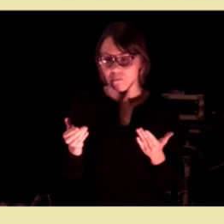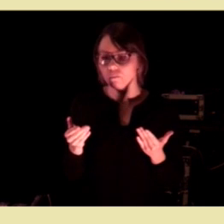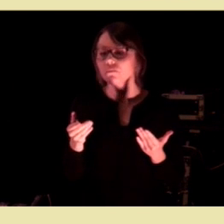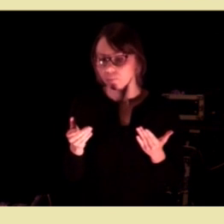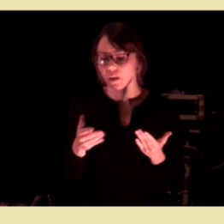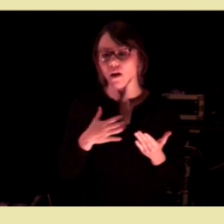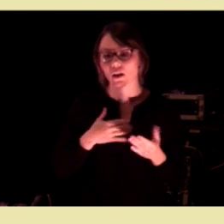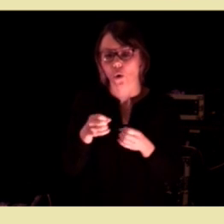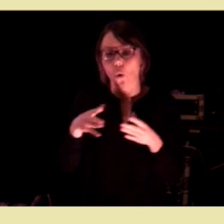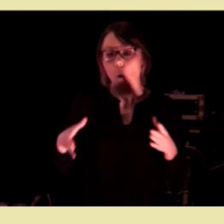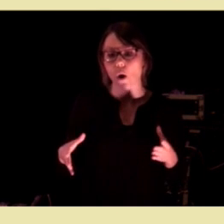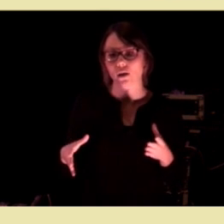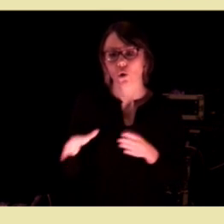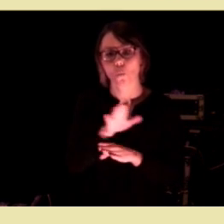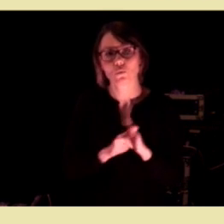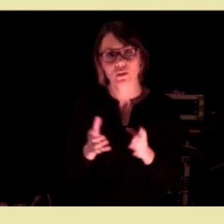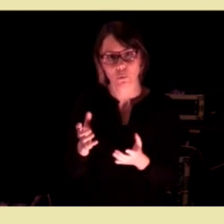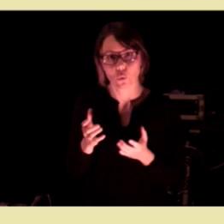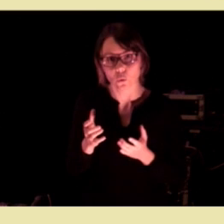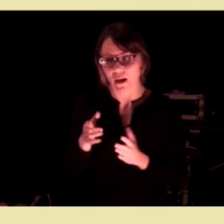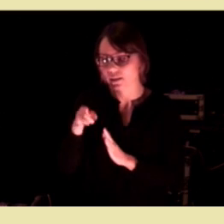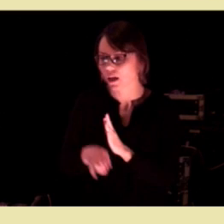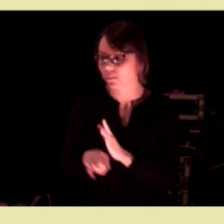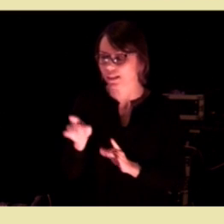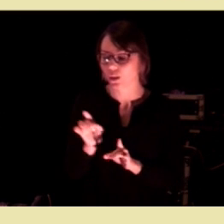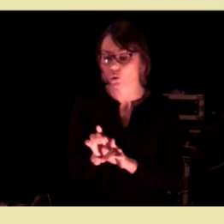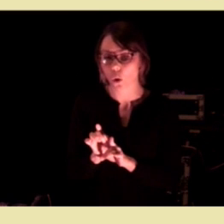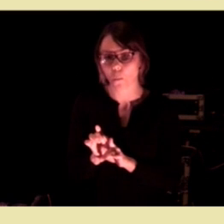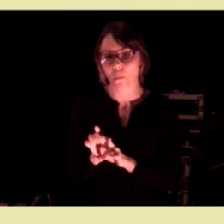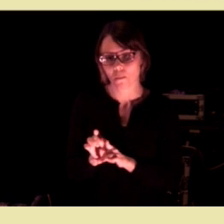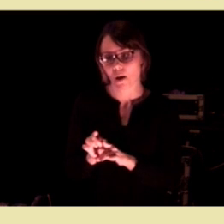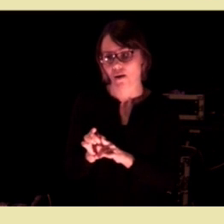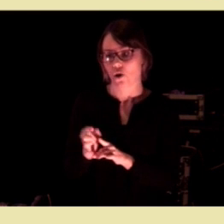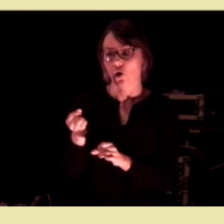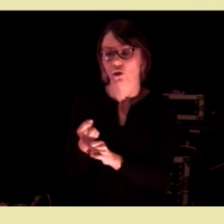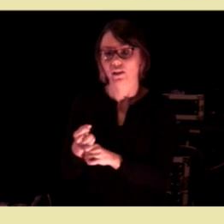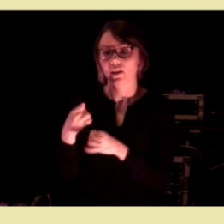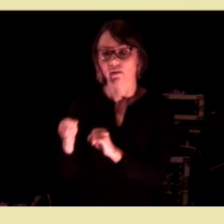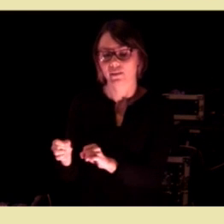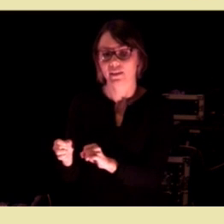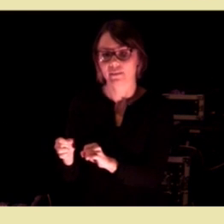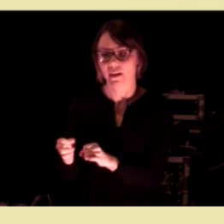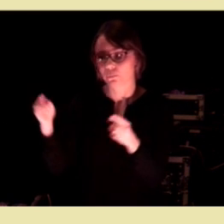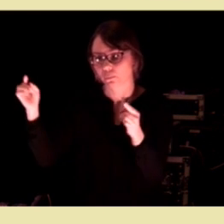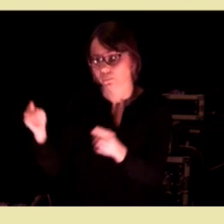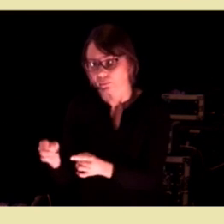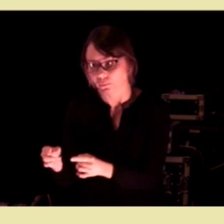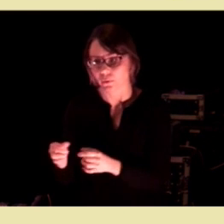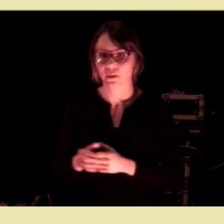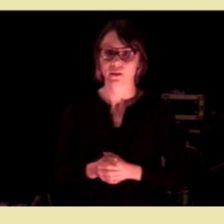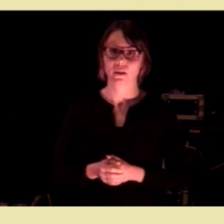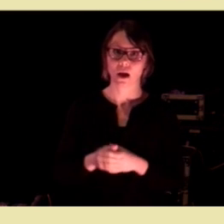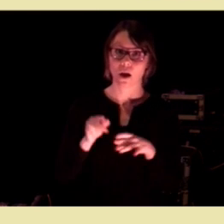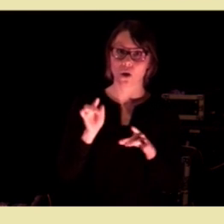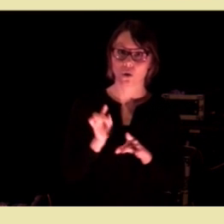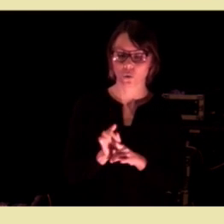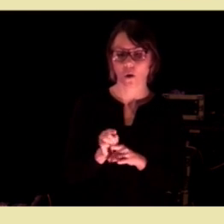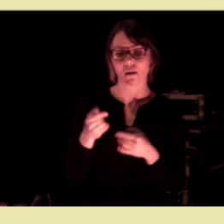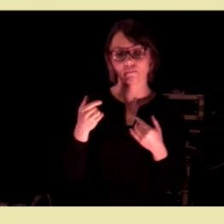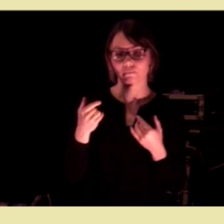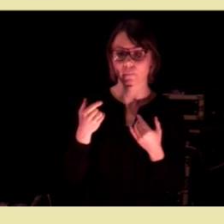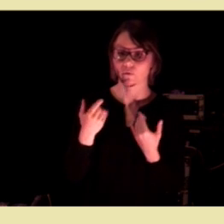økt omsorgsbehov samtidig som det blir færre yrkesaktive bak hver pensjonist. Dette får